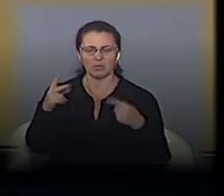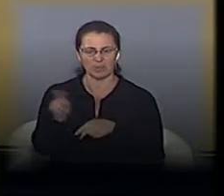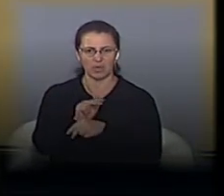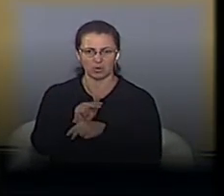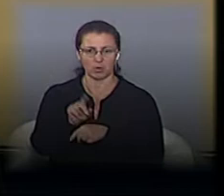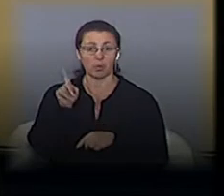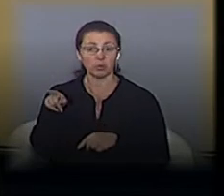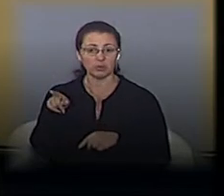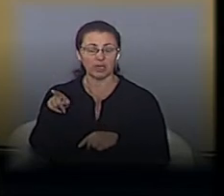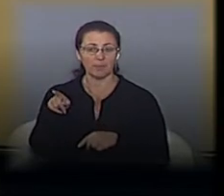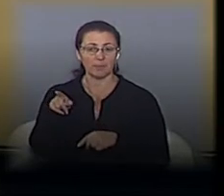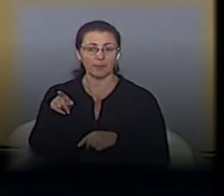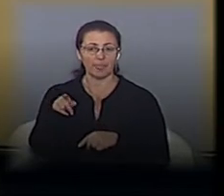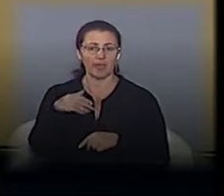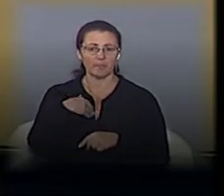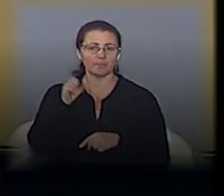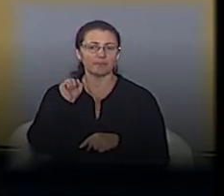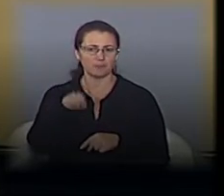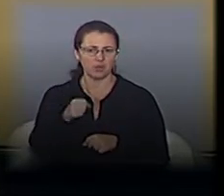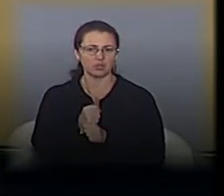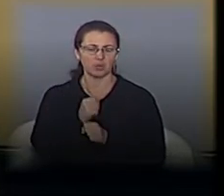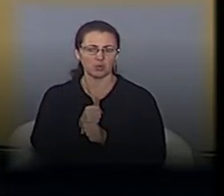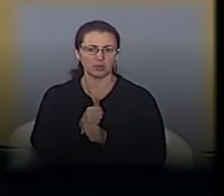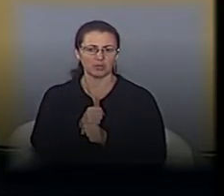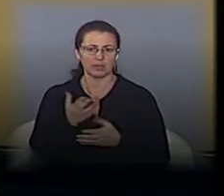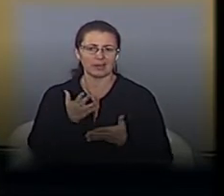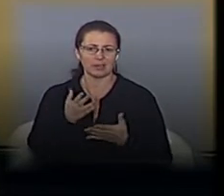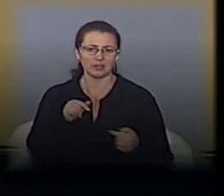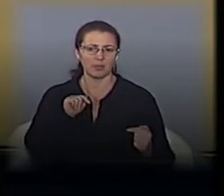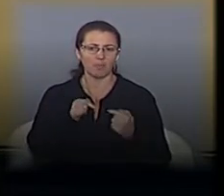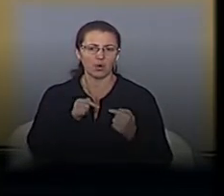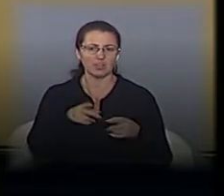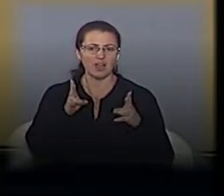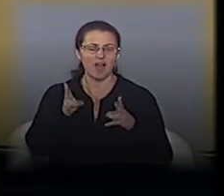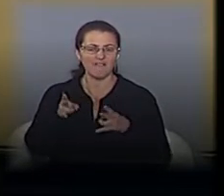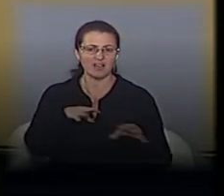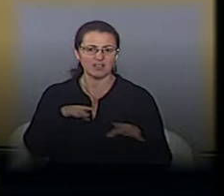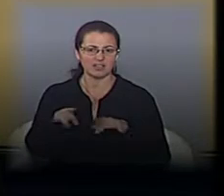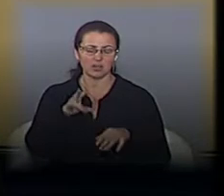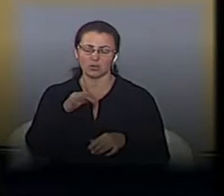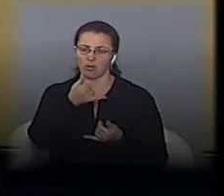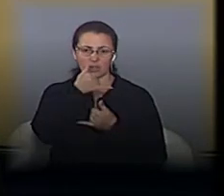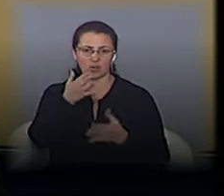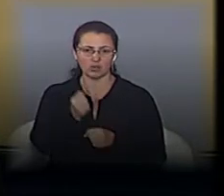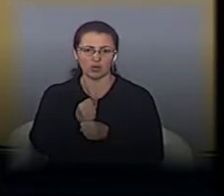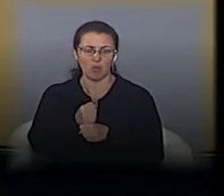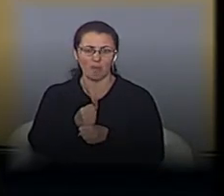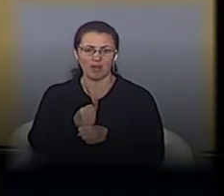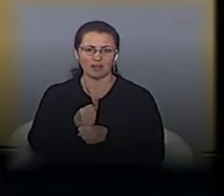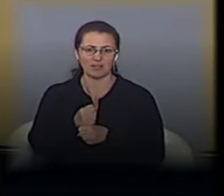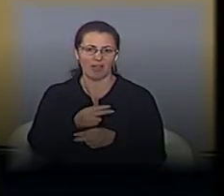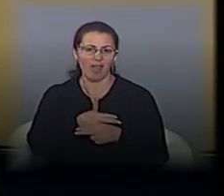там ми в змозі робити якісь протиаварійні заходи, але ми не в змозі зробити там якісний